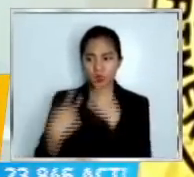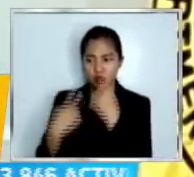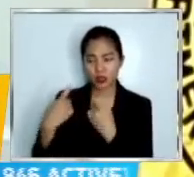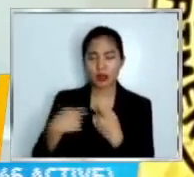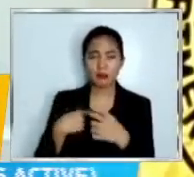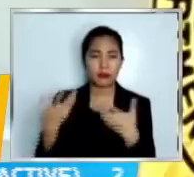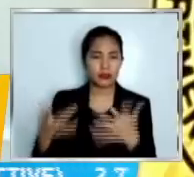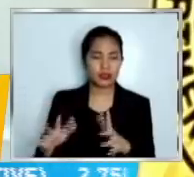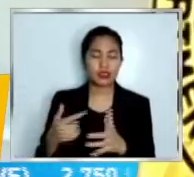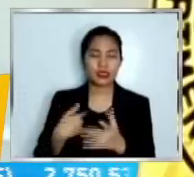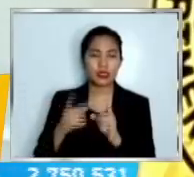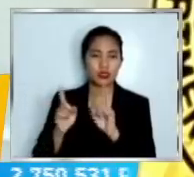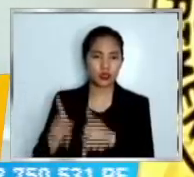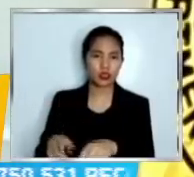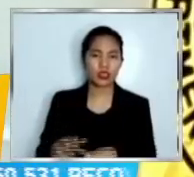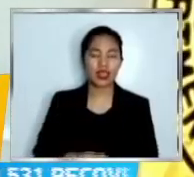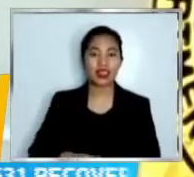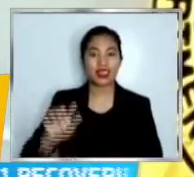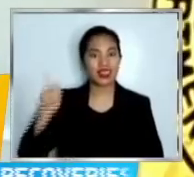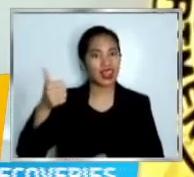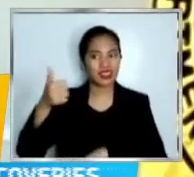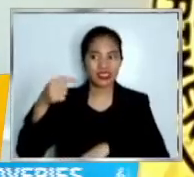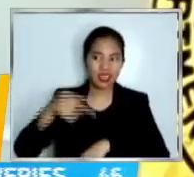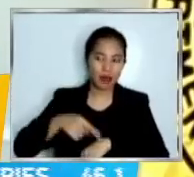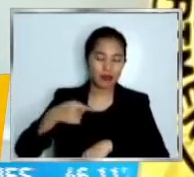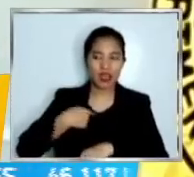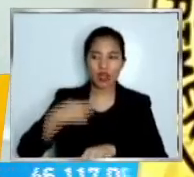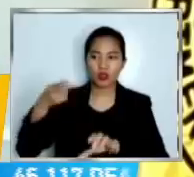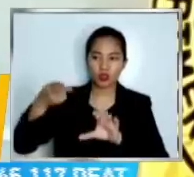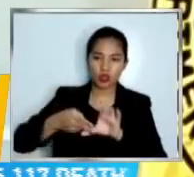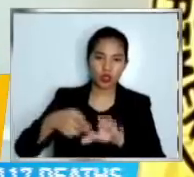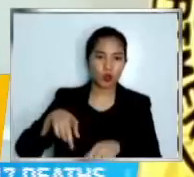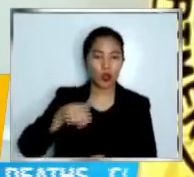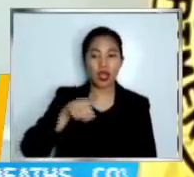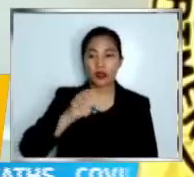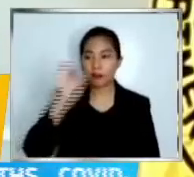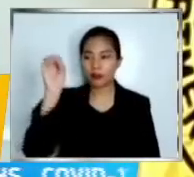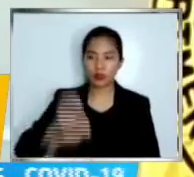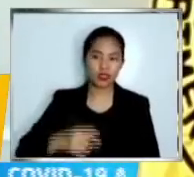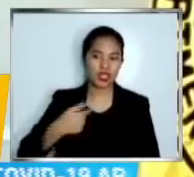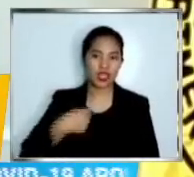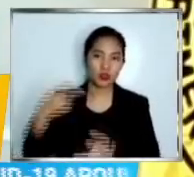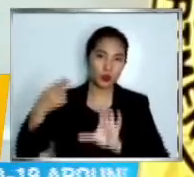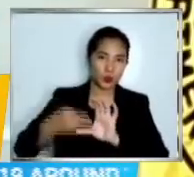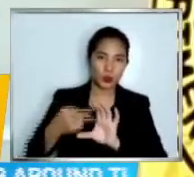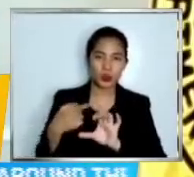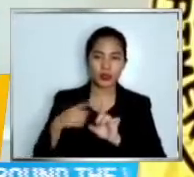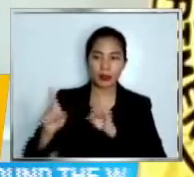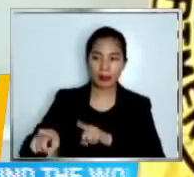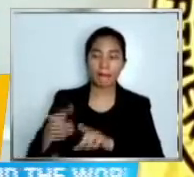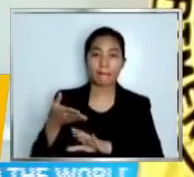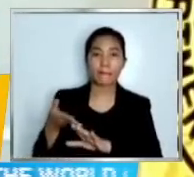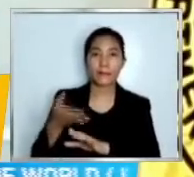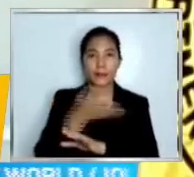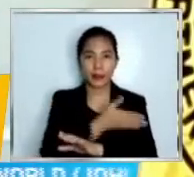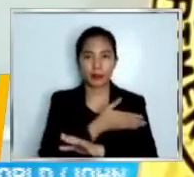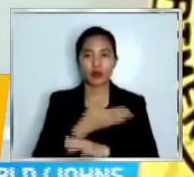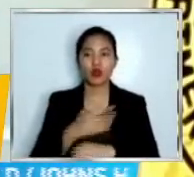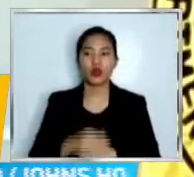10 times ako matend dyan, 100% ang attendance natin dyan bago nung inilabas ng